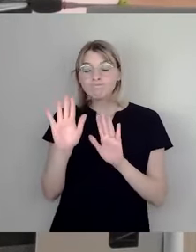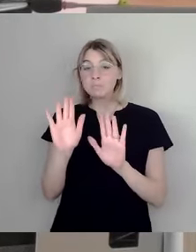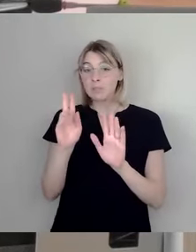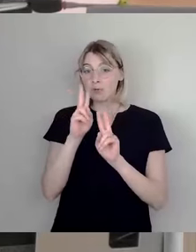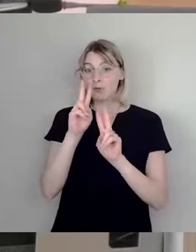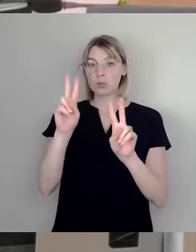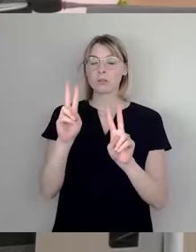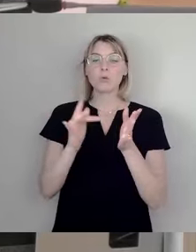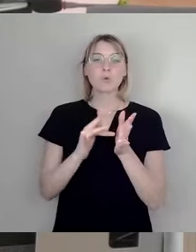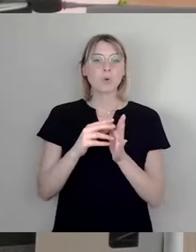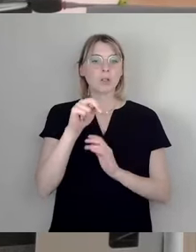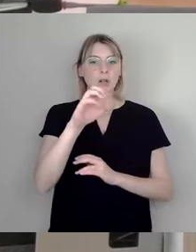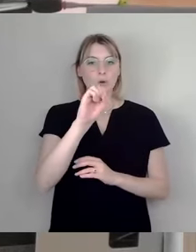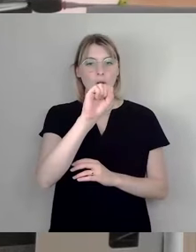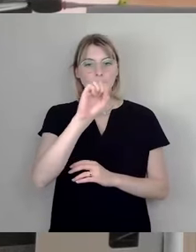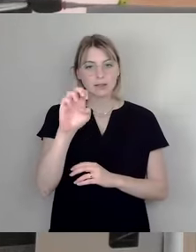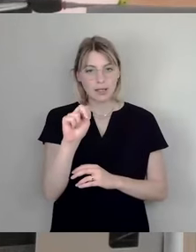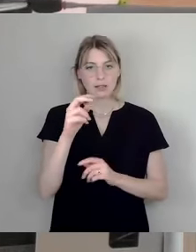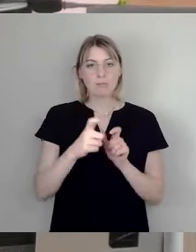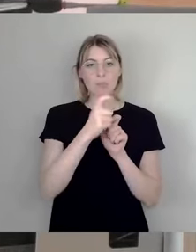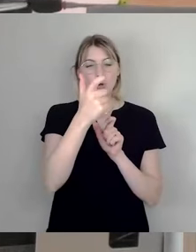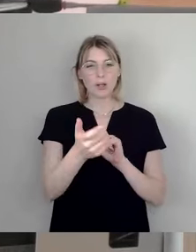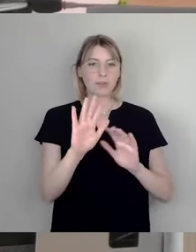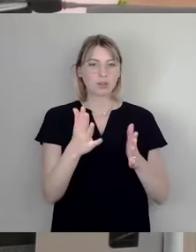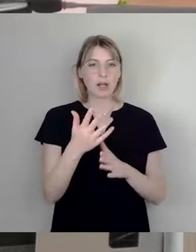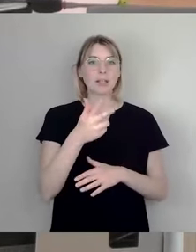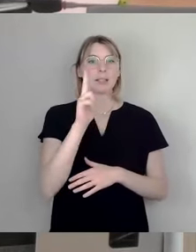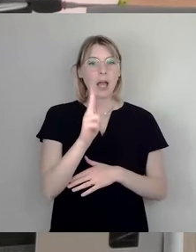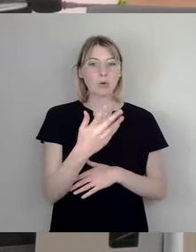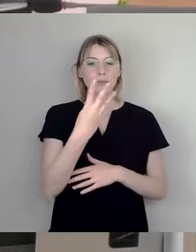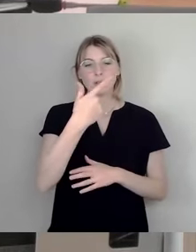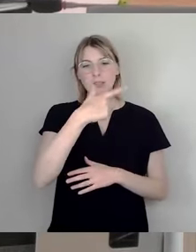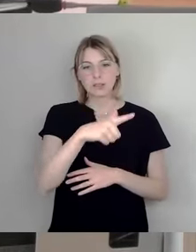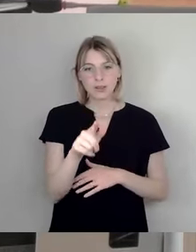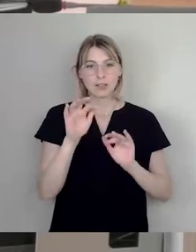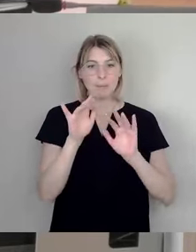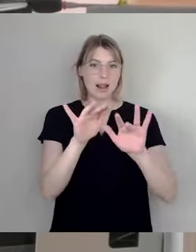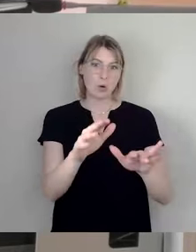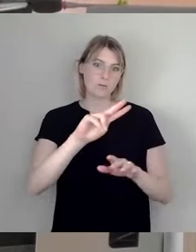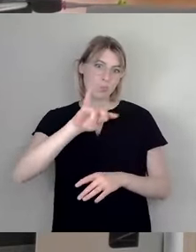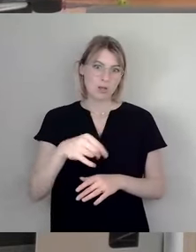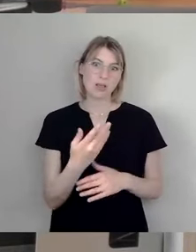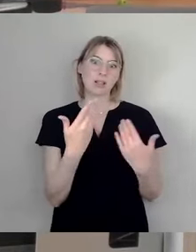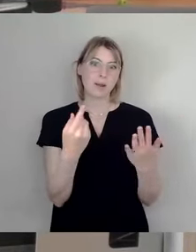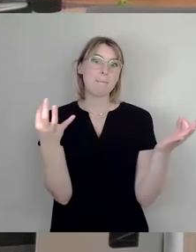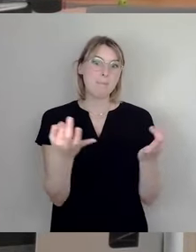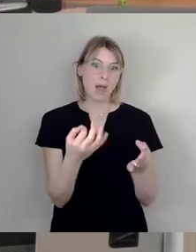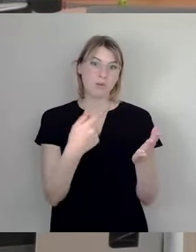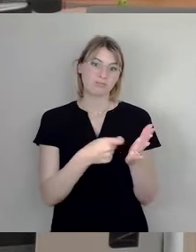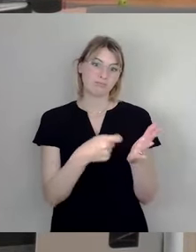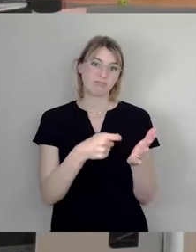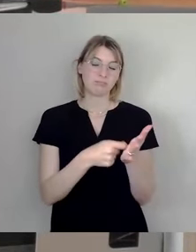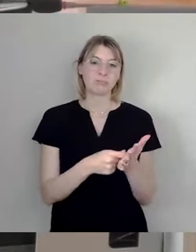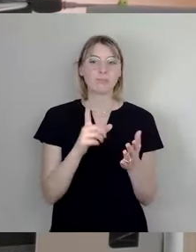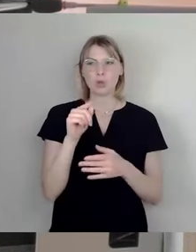wird wahrscheinlich ein 324 Millionen Euro Projekt. Was soll jetzt unser Antrag daran ändern? An